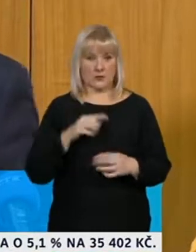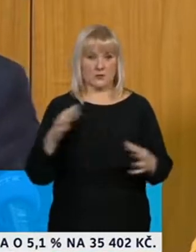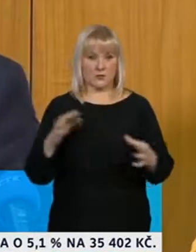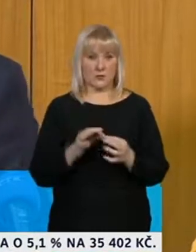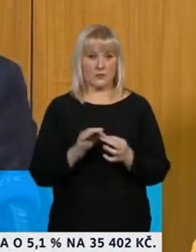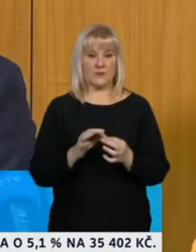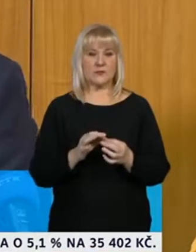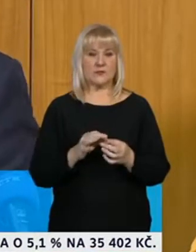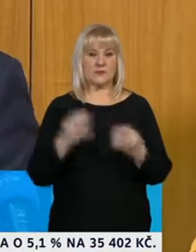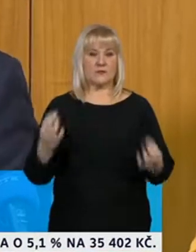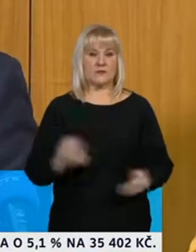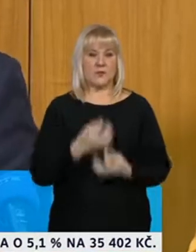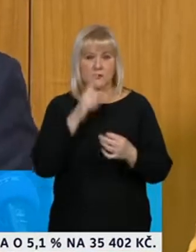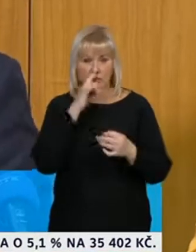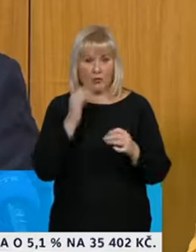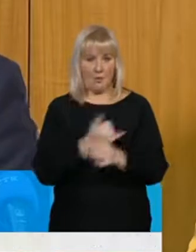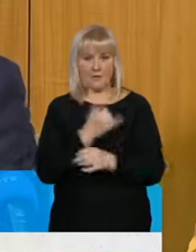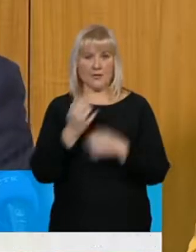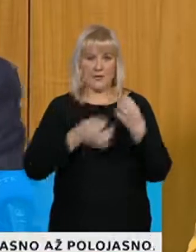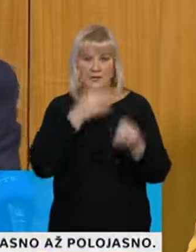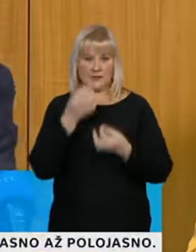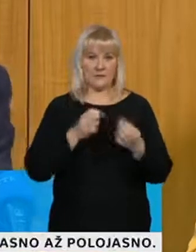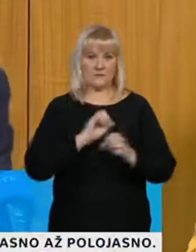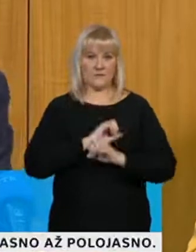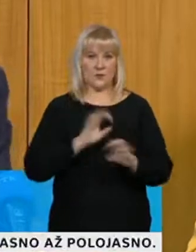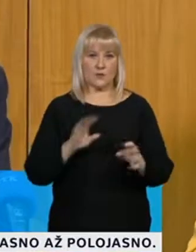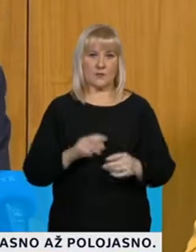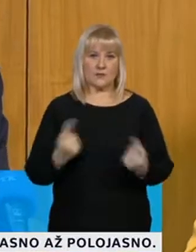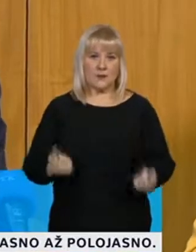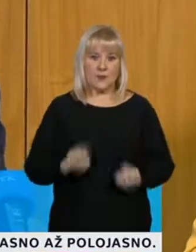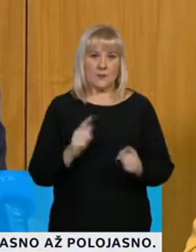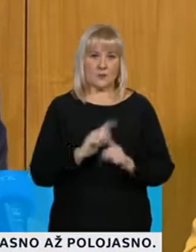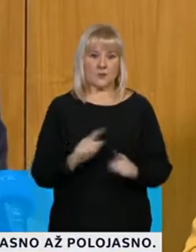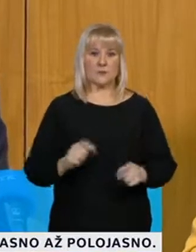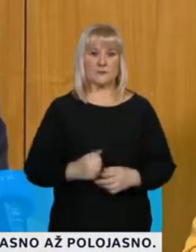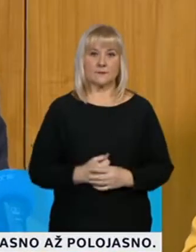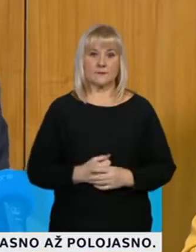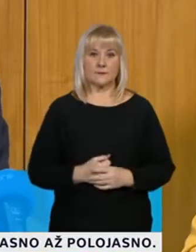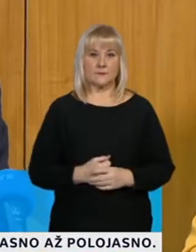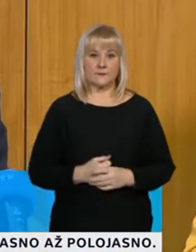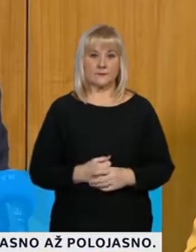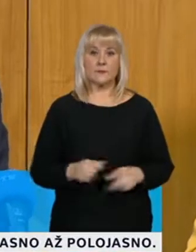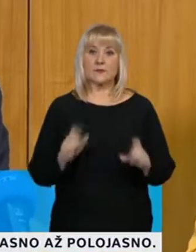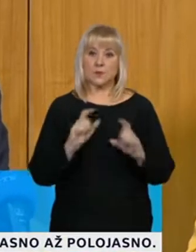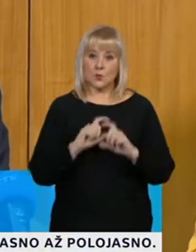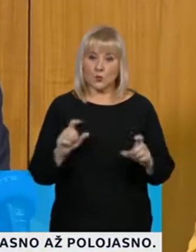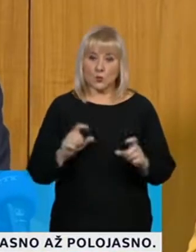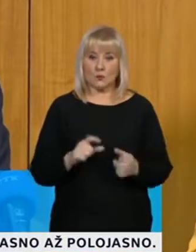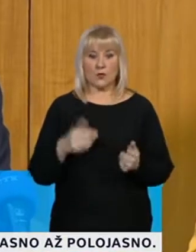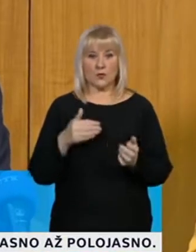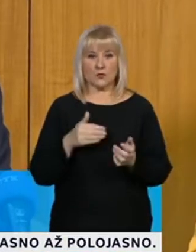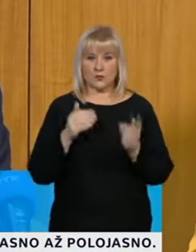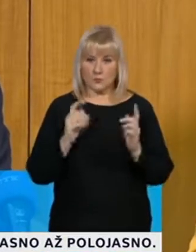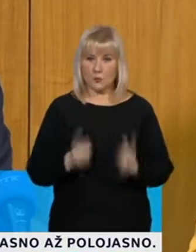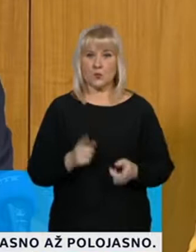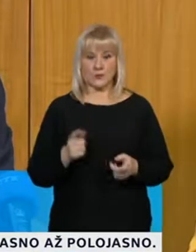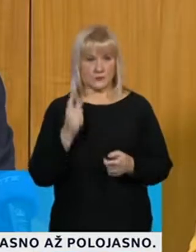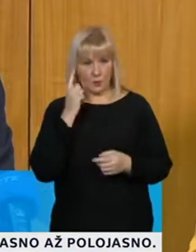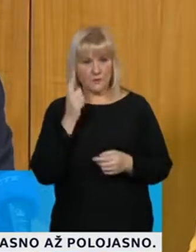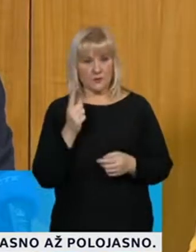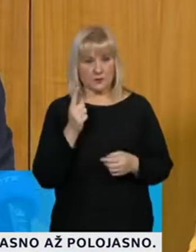dezinformačních kampaní, protože je asi potřeba si uvědomit,